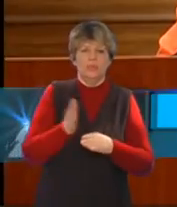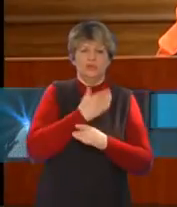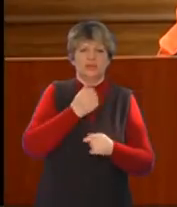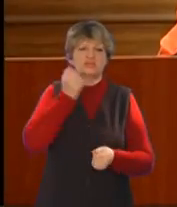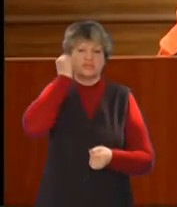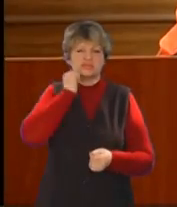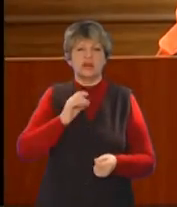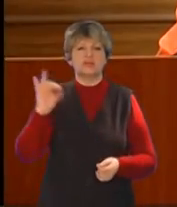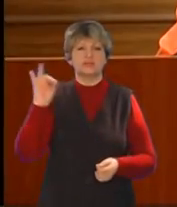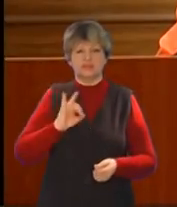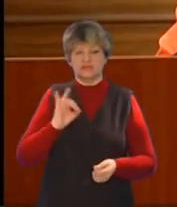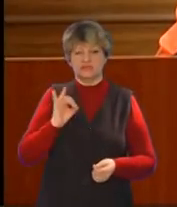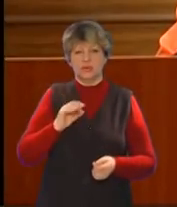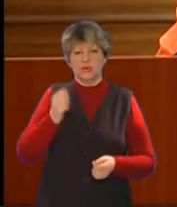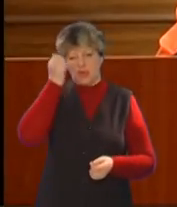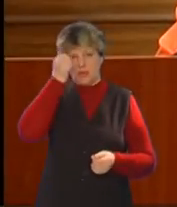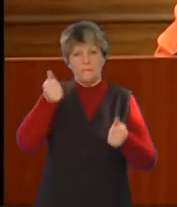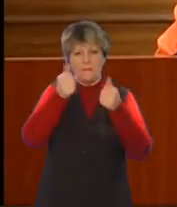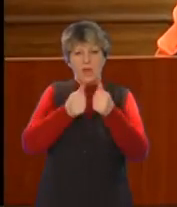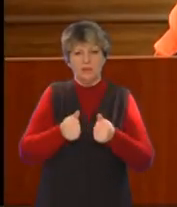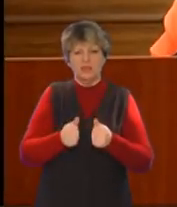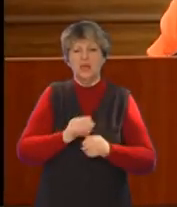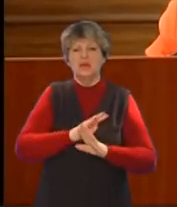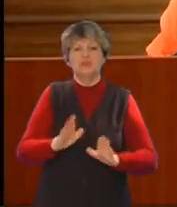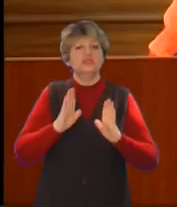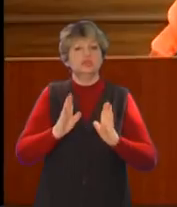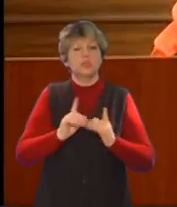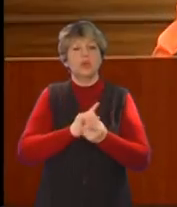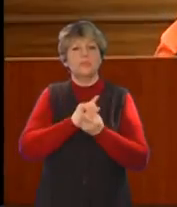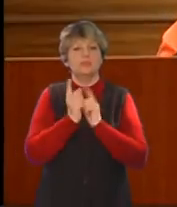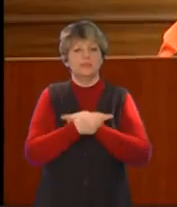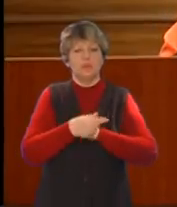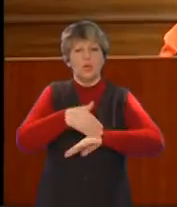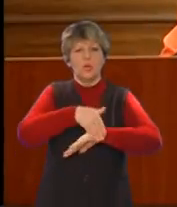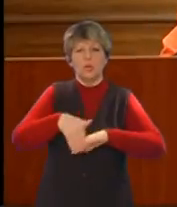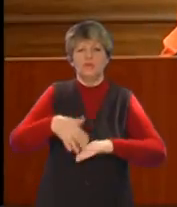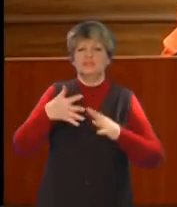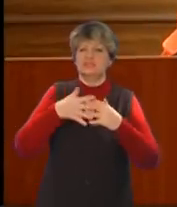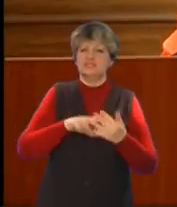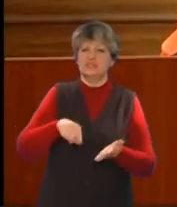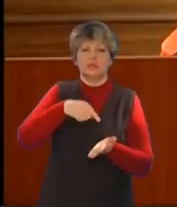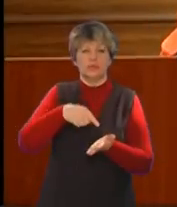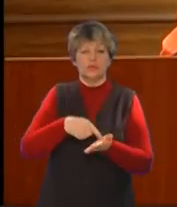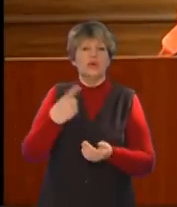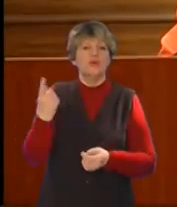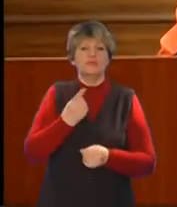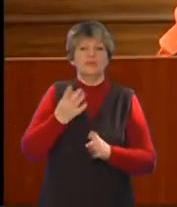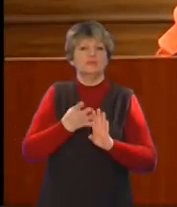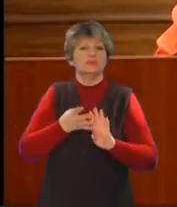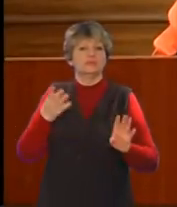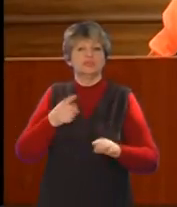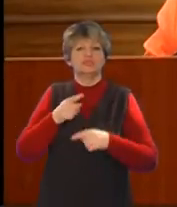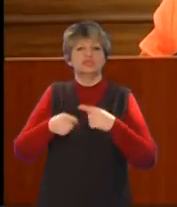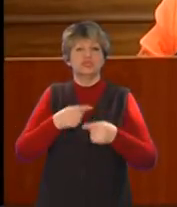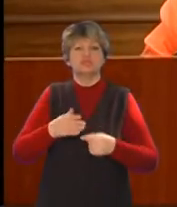'ятників, вождів російсько-імперського режиму, не тільки через перенайменування вулиць, сіл, міст, але в першу чергу